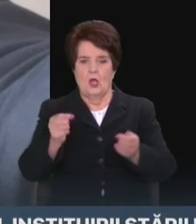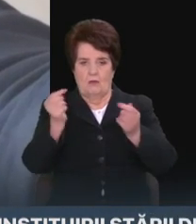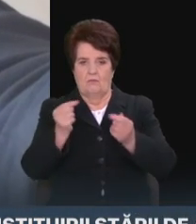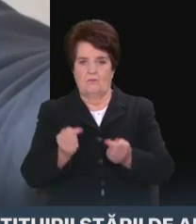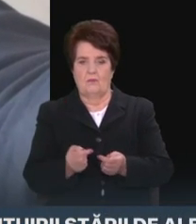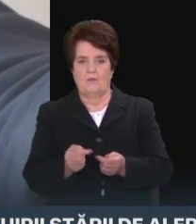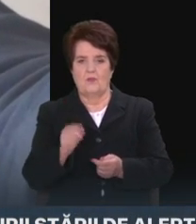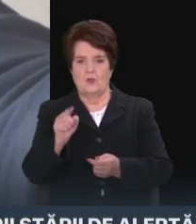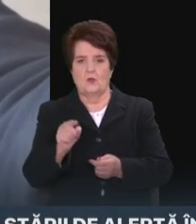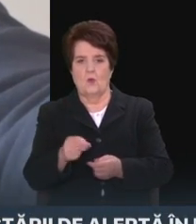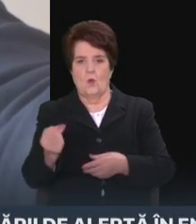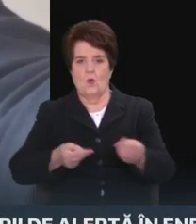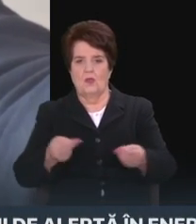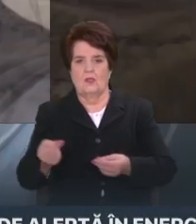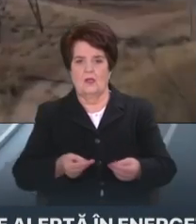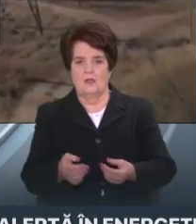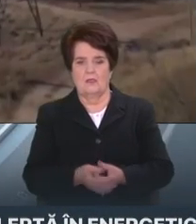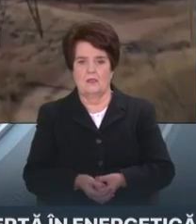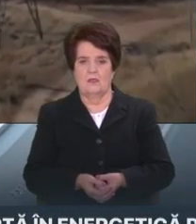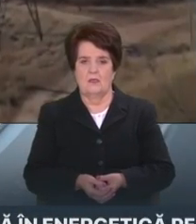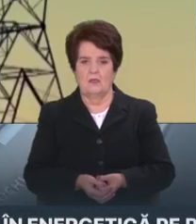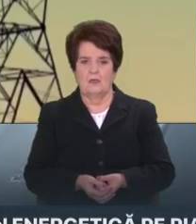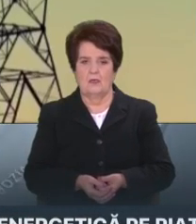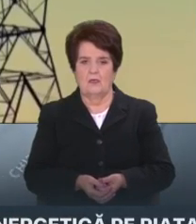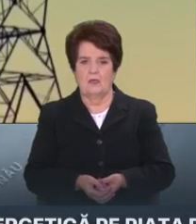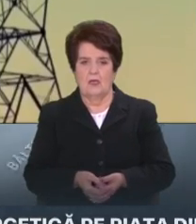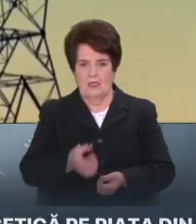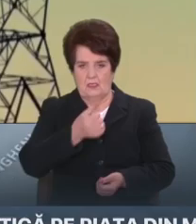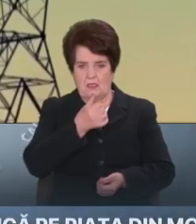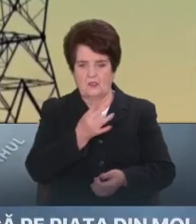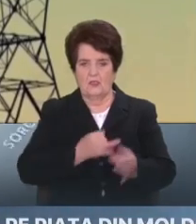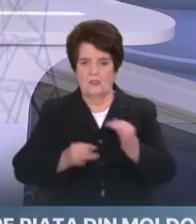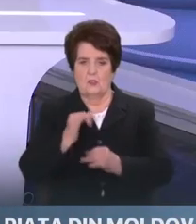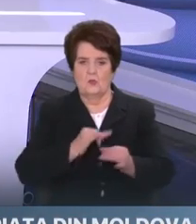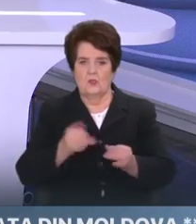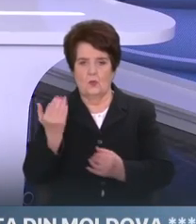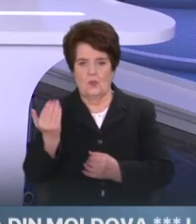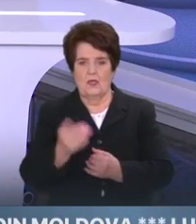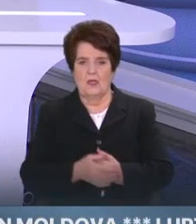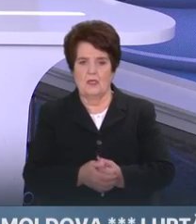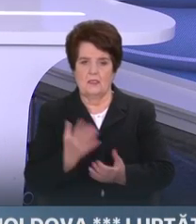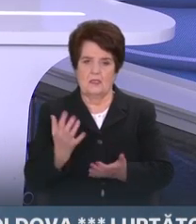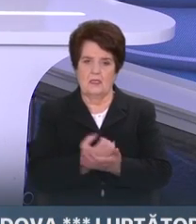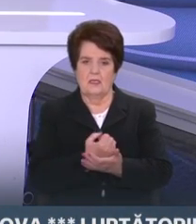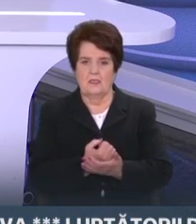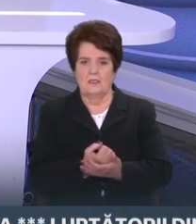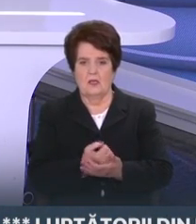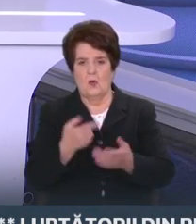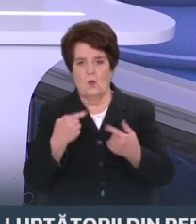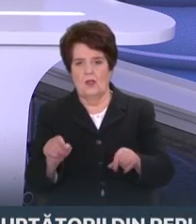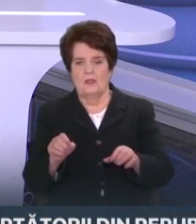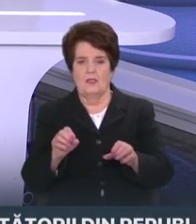solicite respectarea acestui. Dar s-a încercat să se discute cu ei pentru a fi găsită, nu știu, o altă